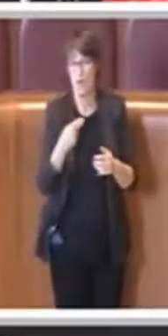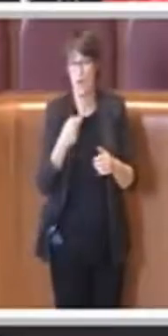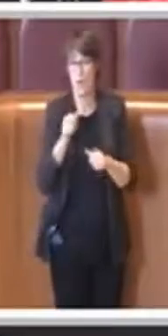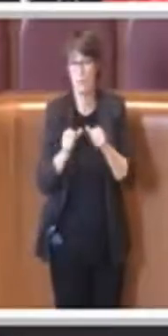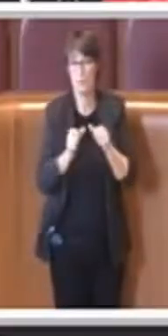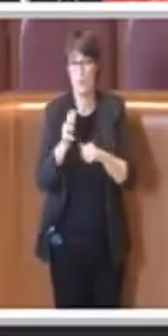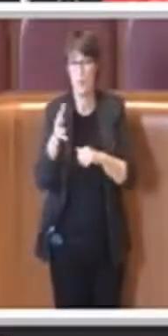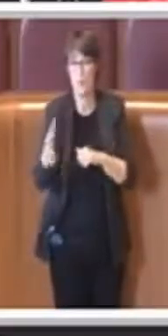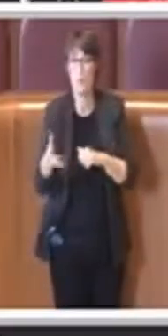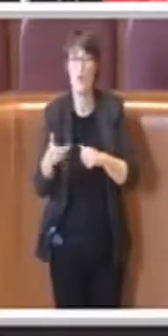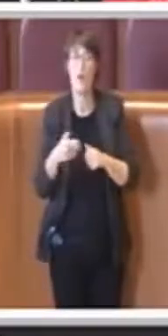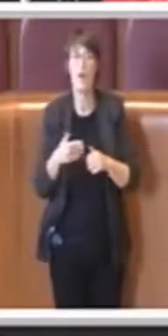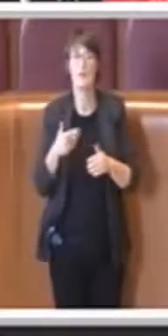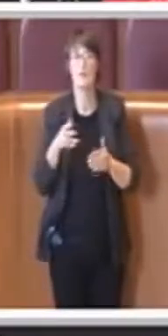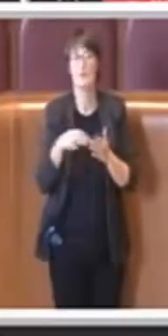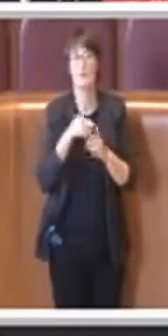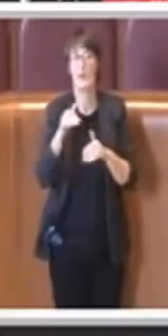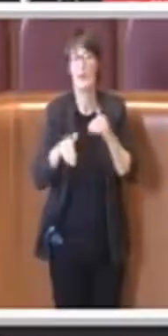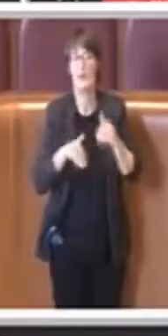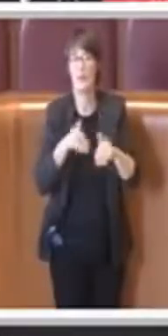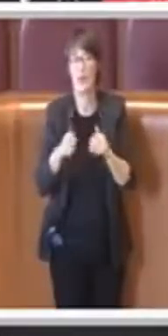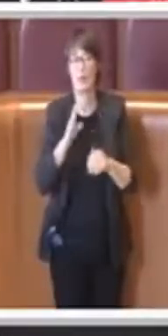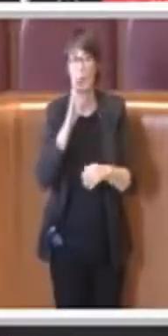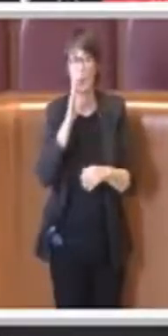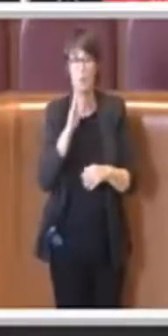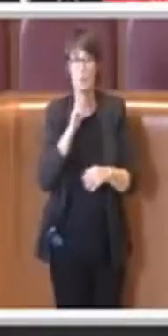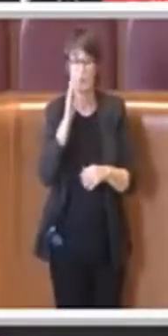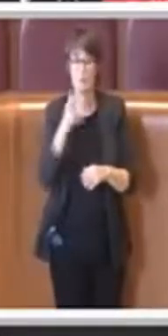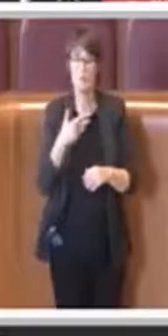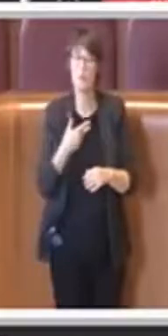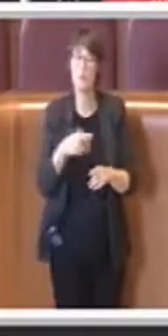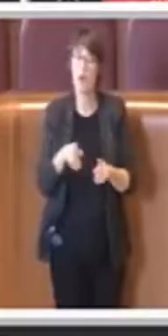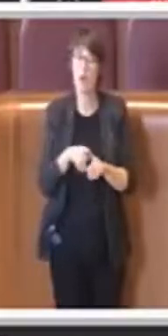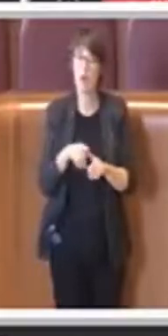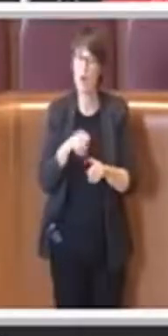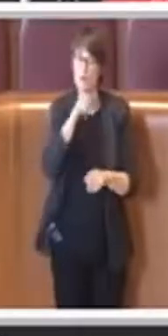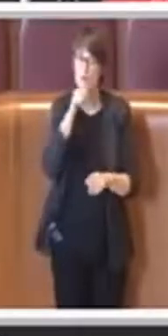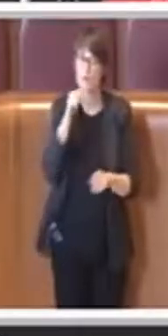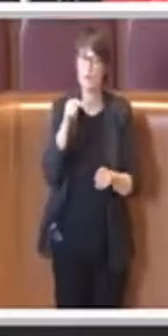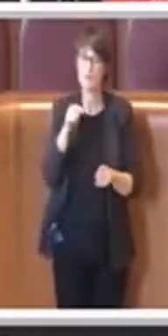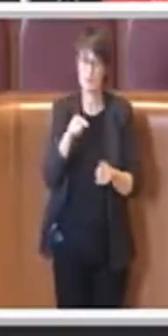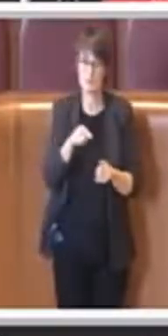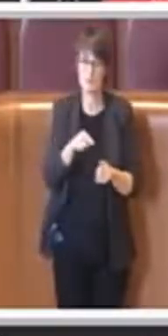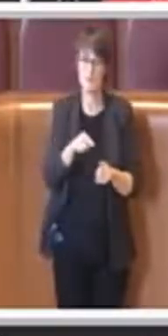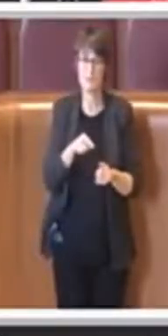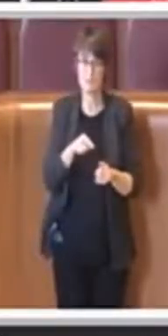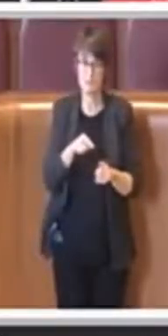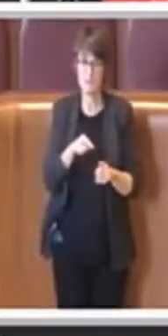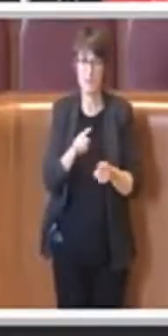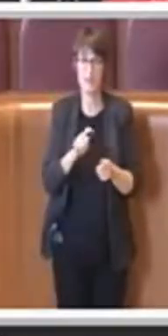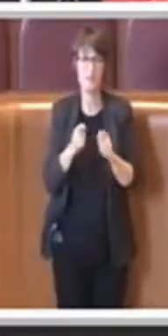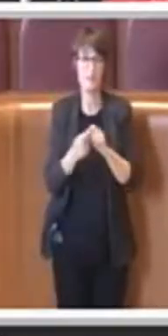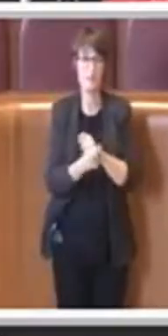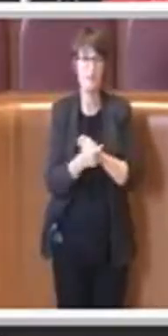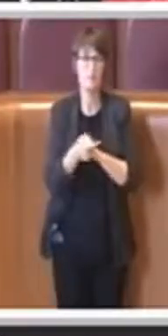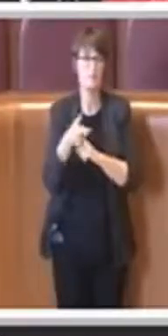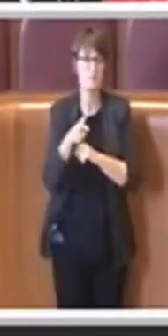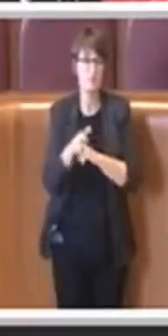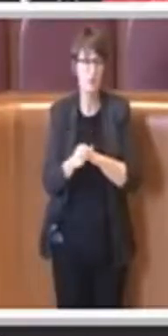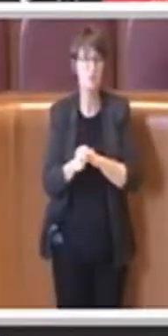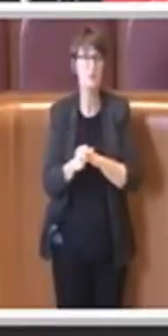è importante perché viene anche qui semplicemente ricordato e